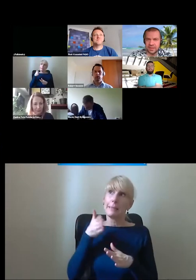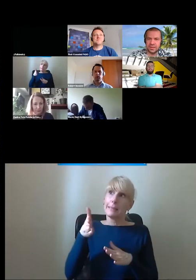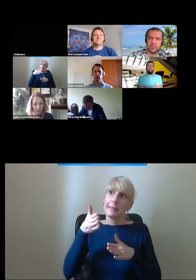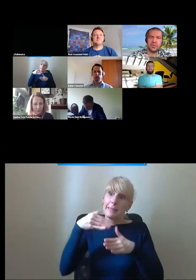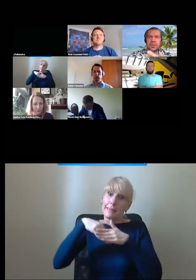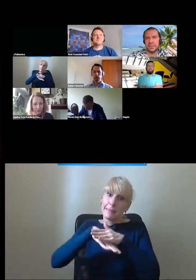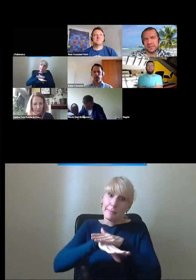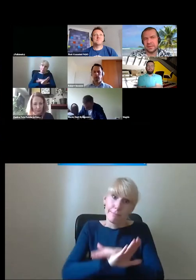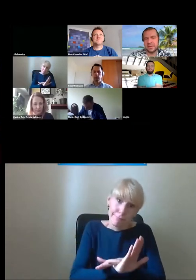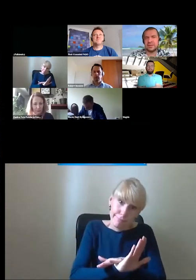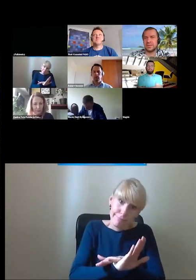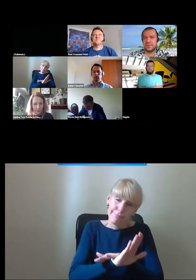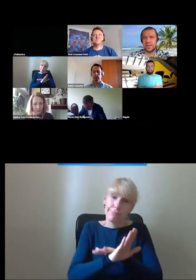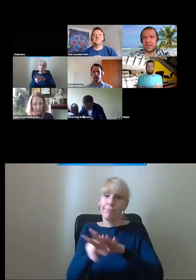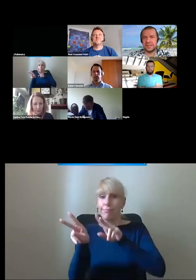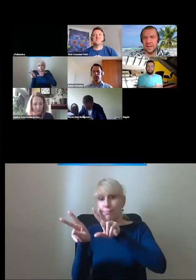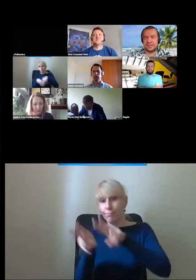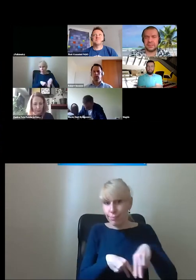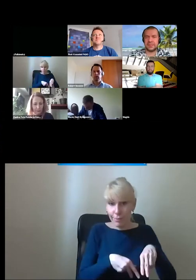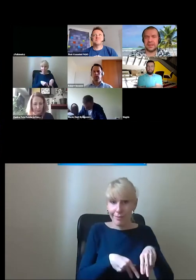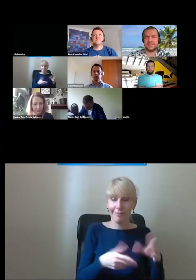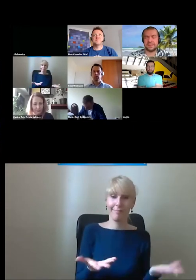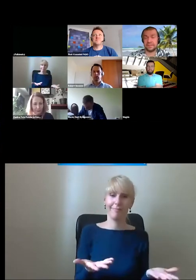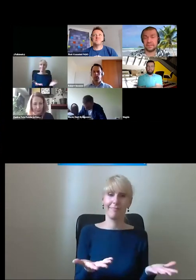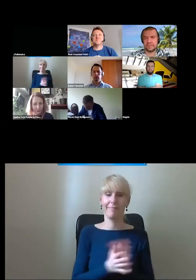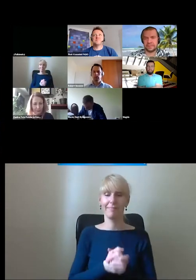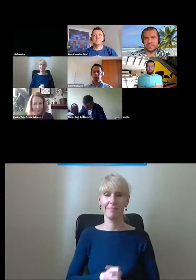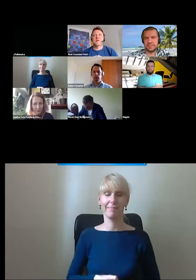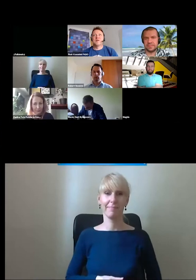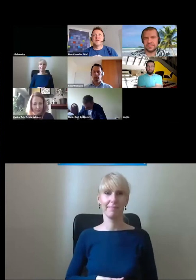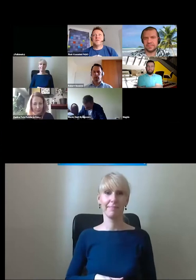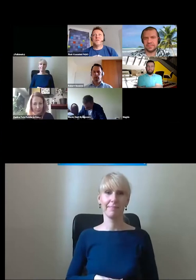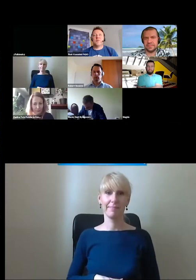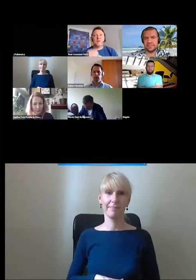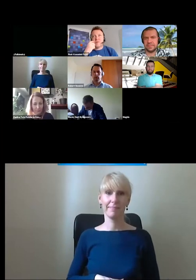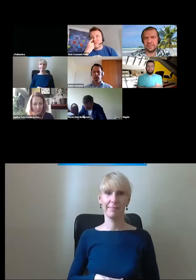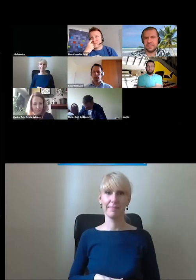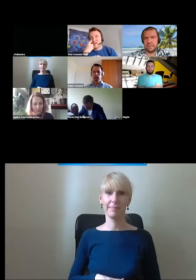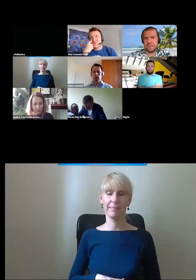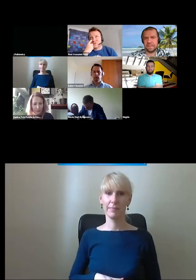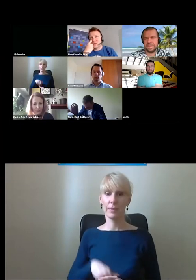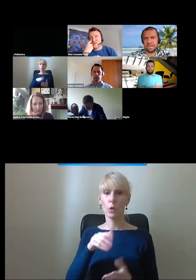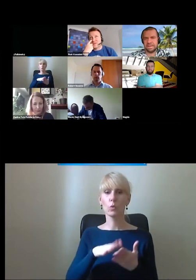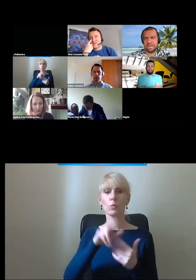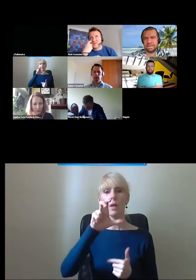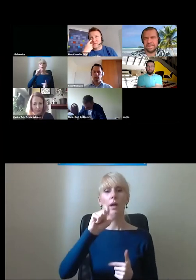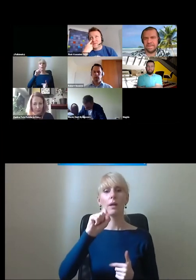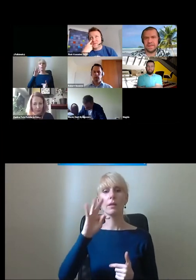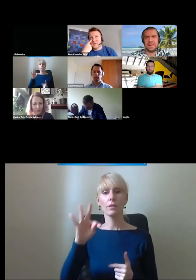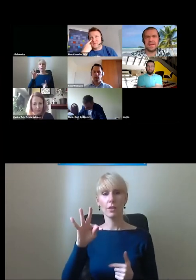dotarcia do pociągu i potem tego, co czeka nas na miejscu, prawda? Tutaj mamy komentarz z czatu, że